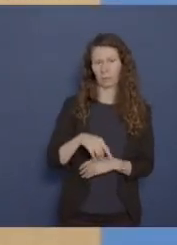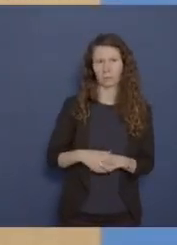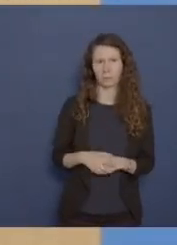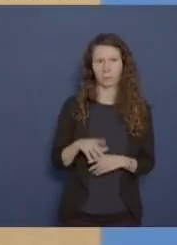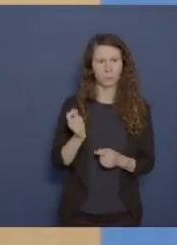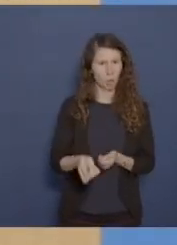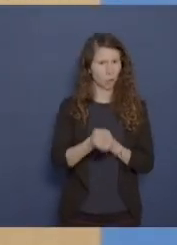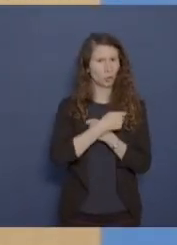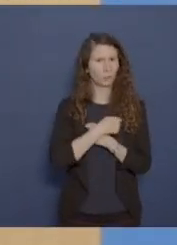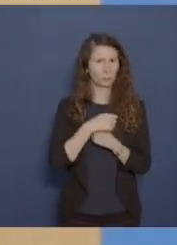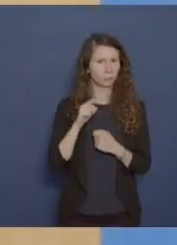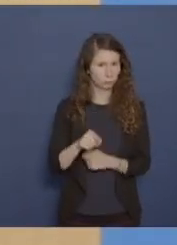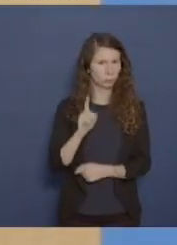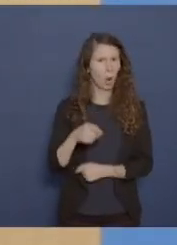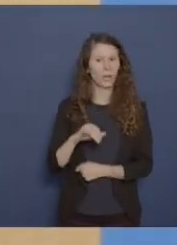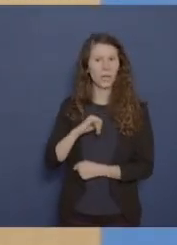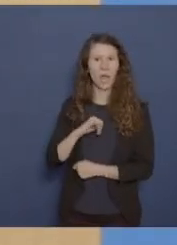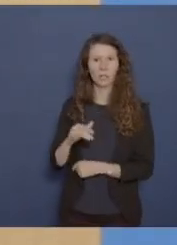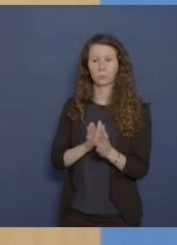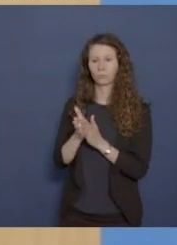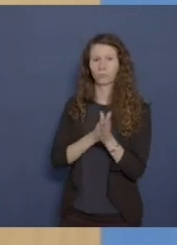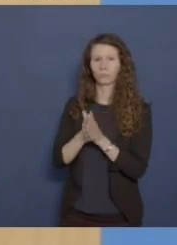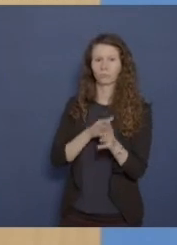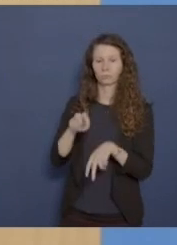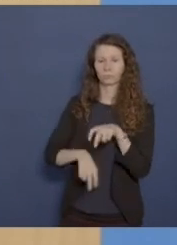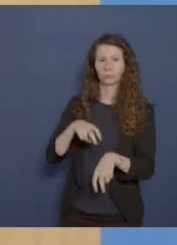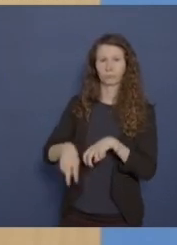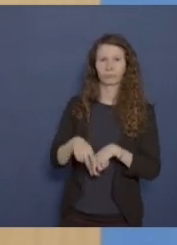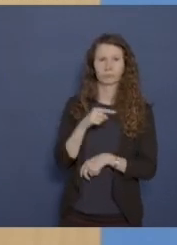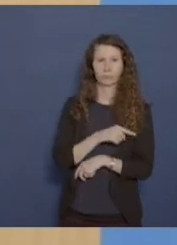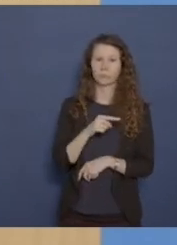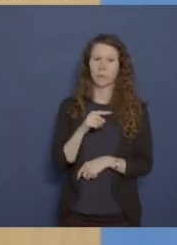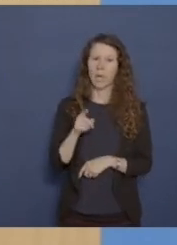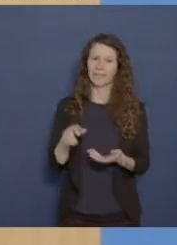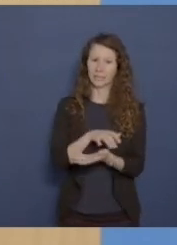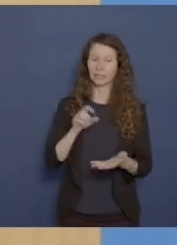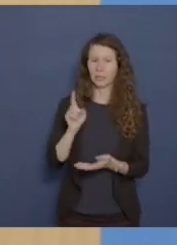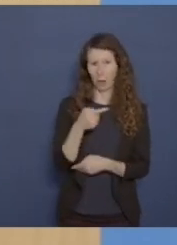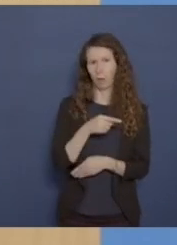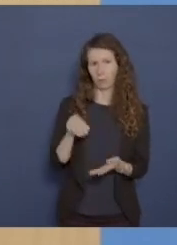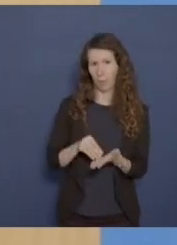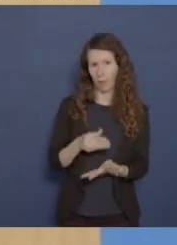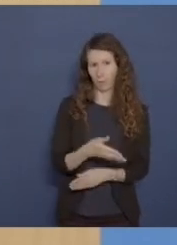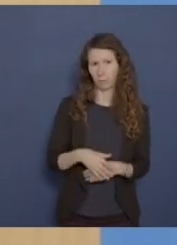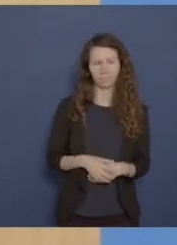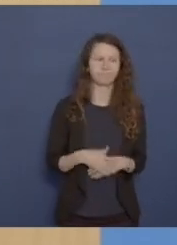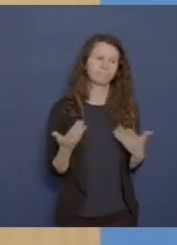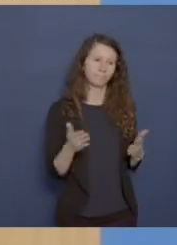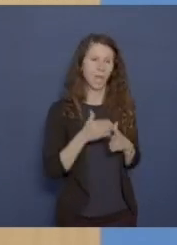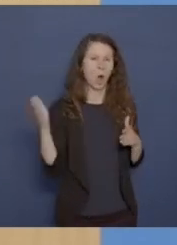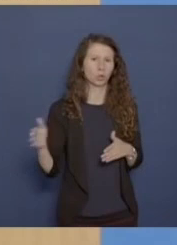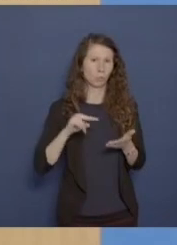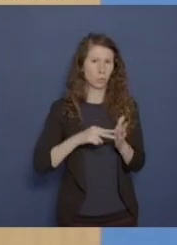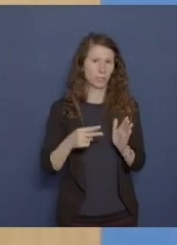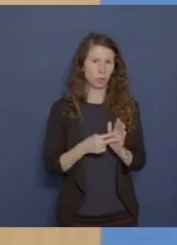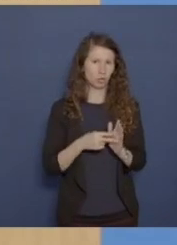wo ja Ägypten durchaus auch Interesse hat und nicht unbeteiligt ist an der Krise. Ja, das sind jetzt außenpolitische Erwägungen. Da